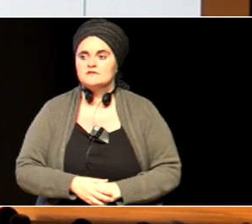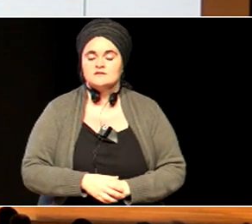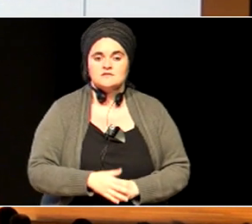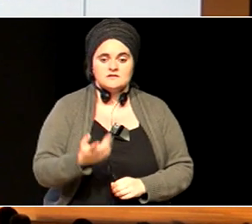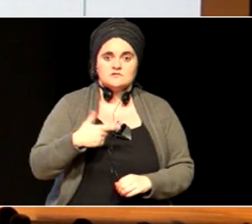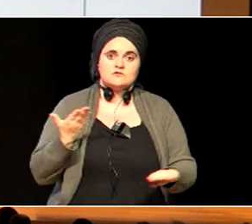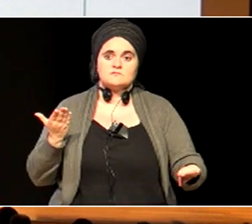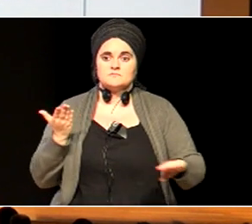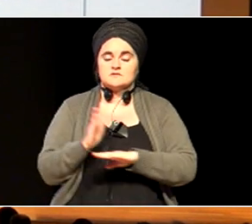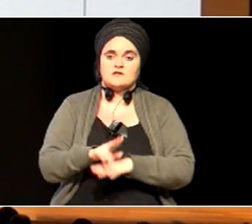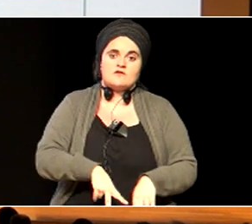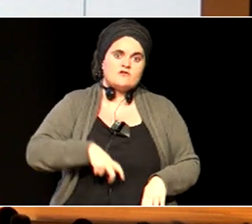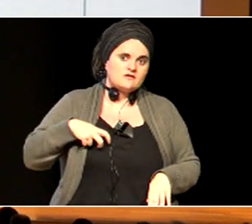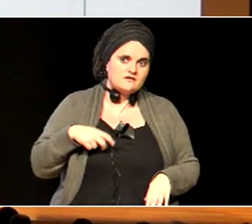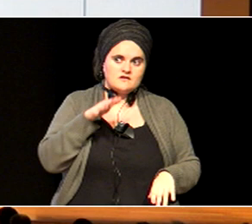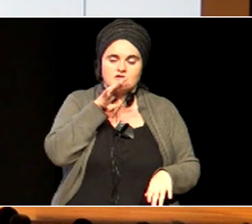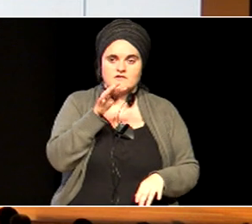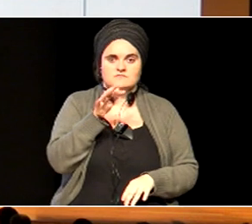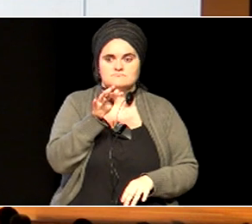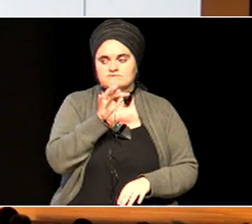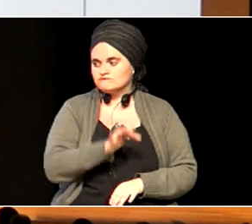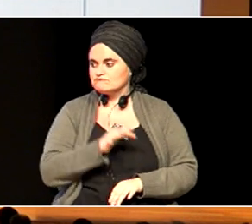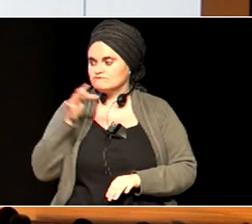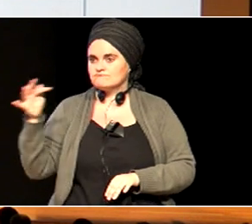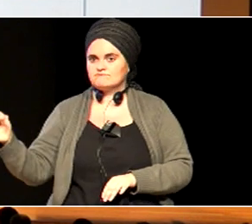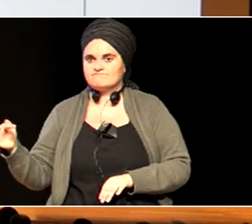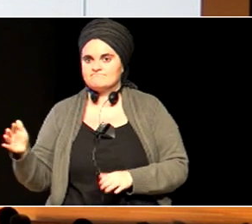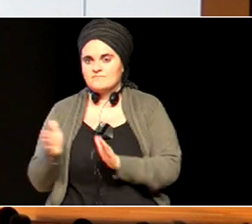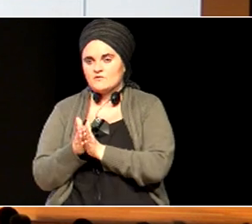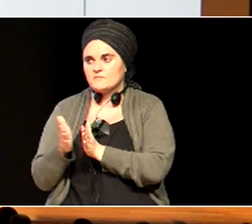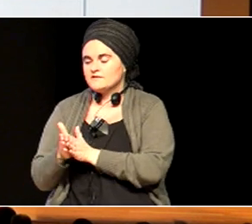egindot, eta ontze luziari pasatuko diote itza, eskerrik asko.